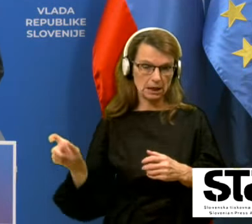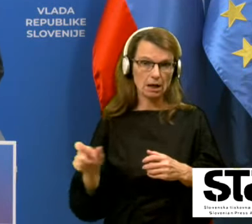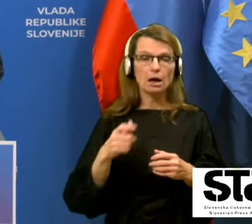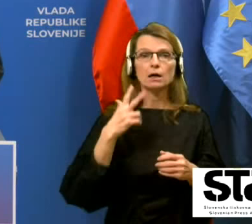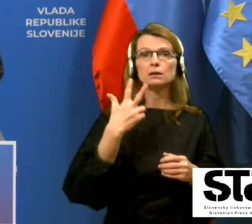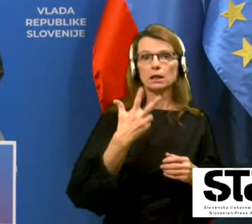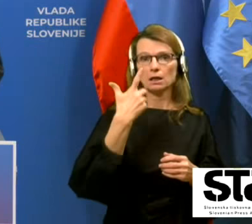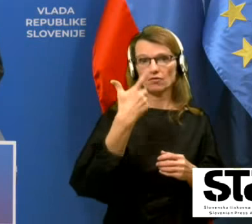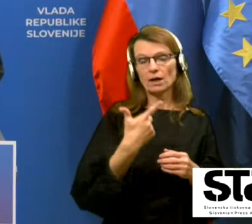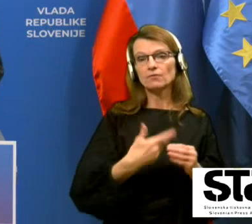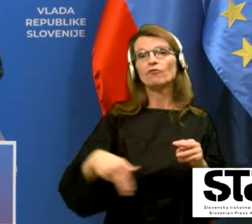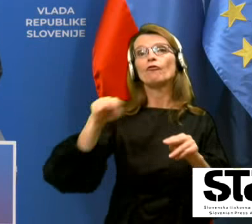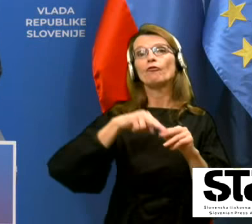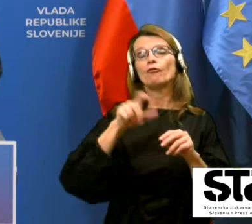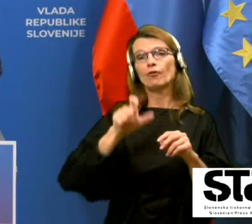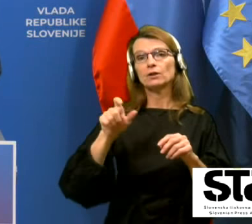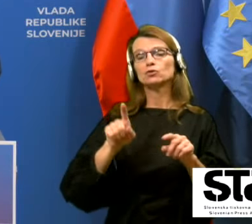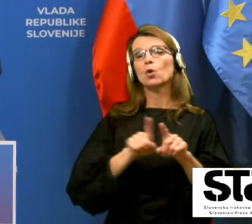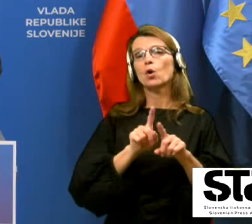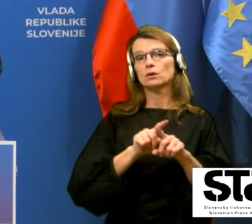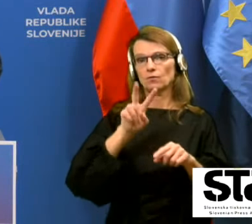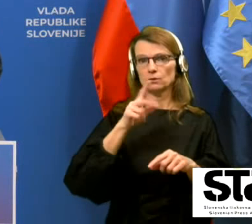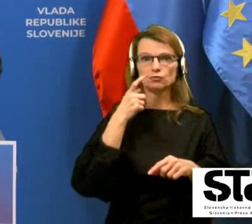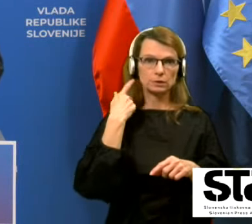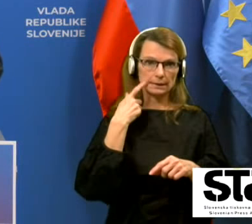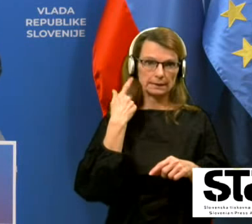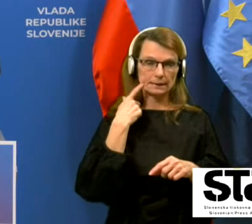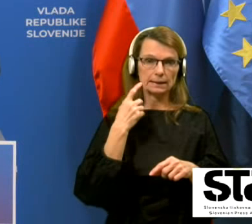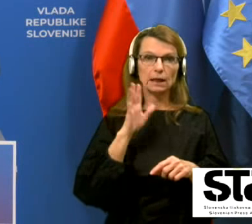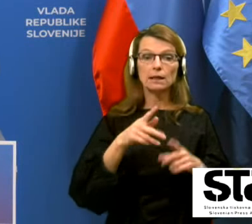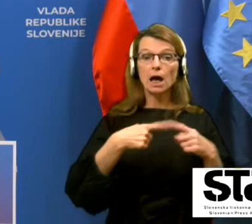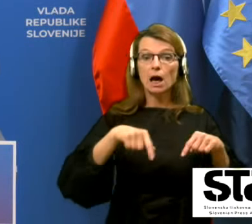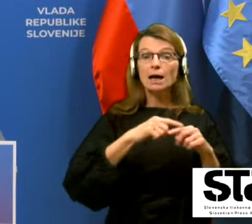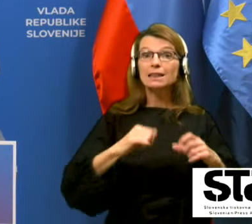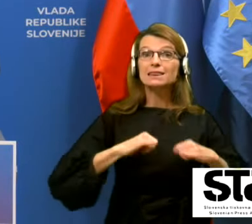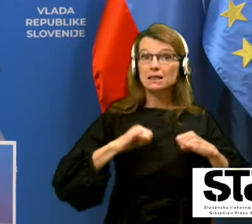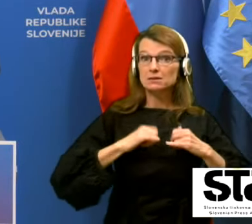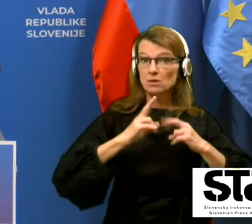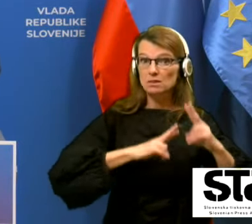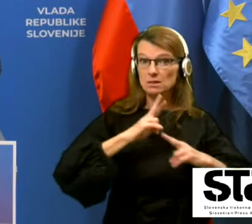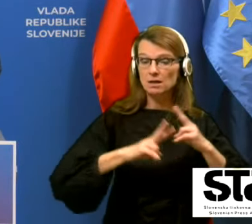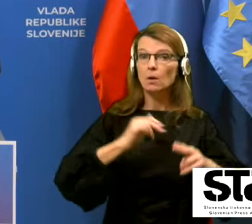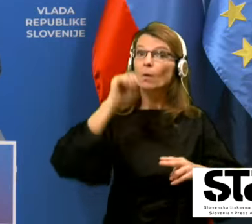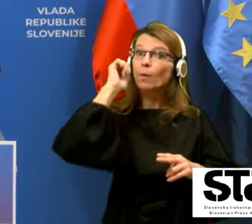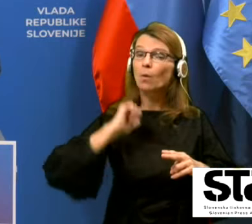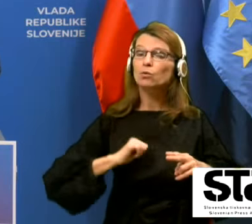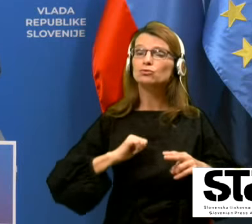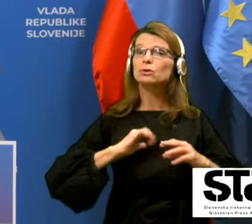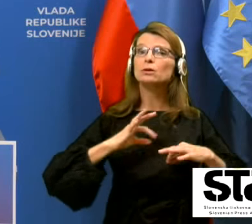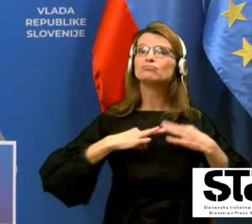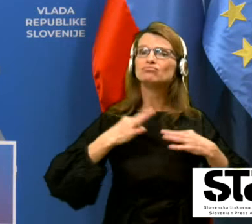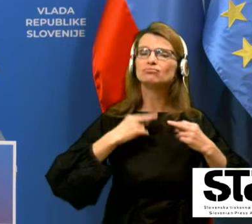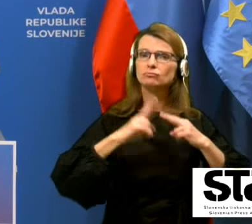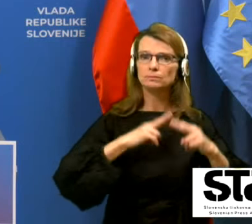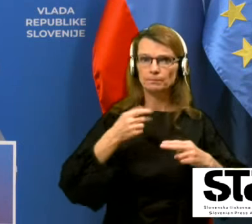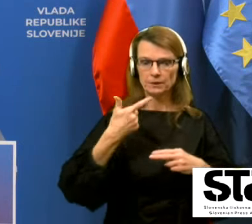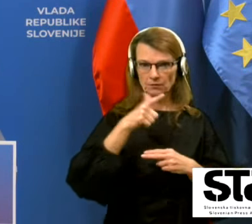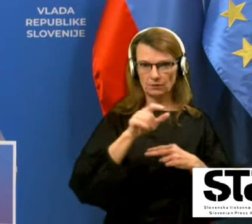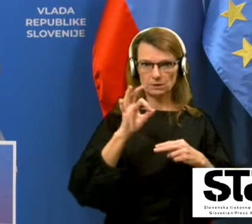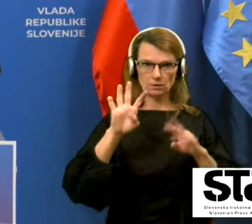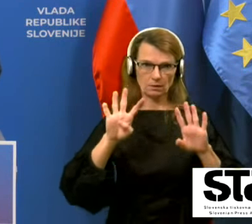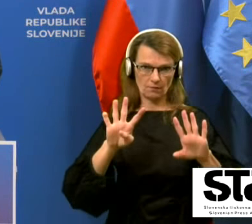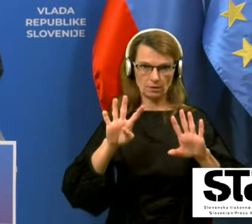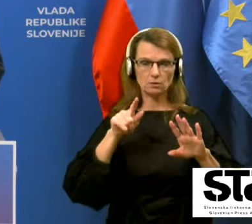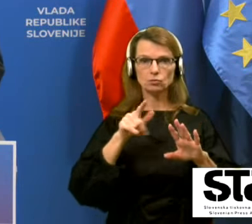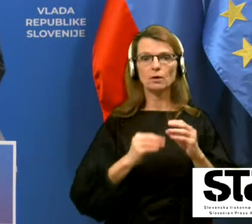23 več kot v četrtek. Na vdelkih intenzivne nege se je včeraj zdravilo 209 oseb, 8